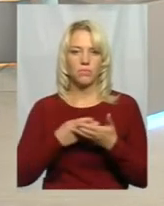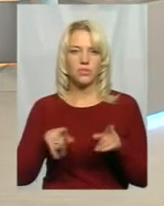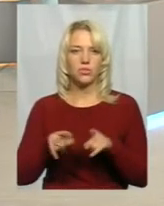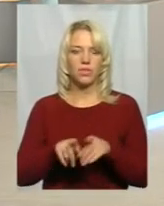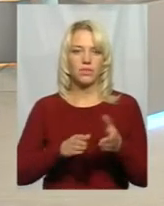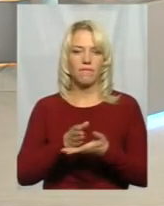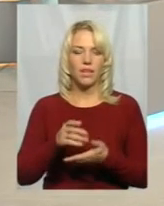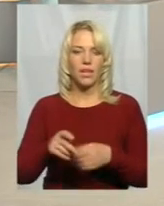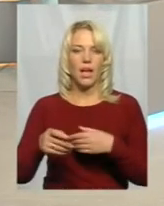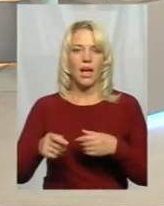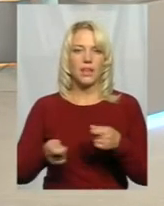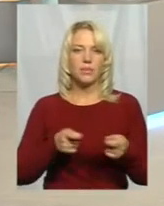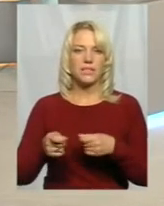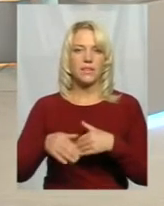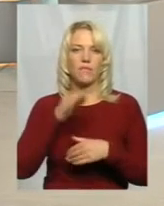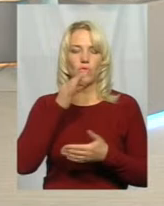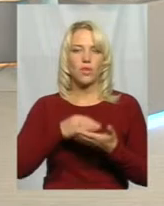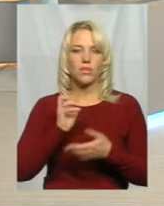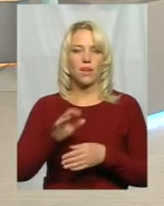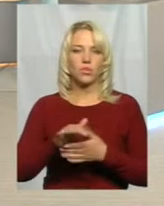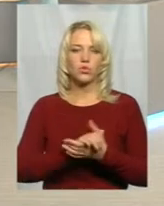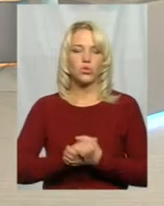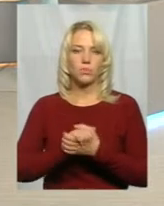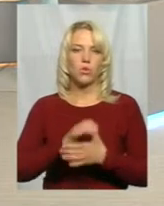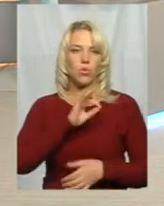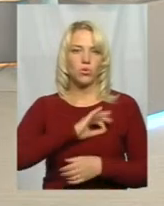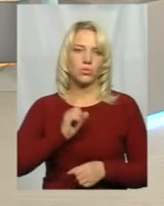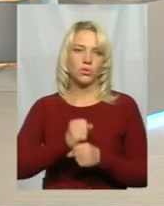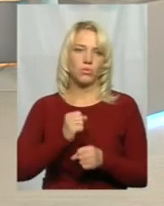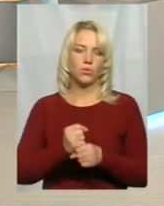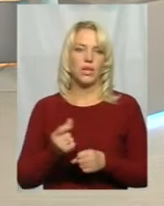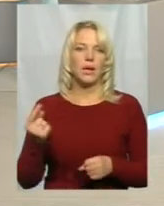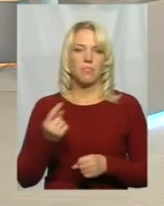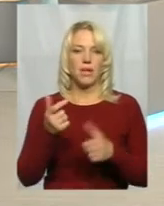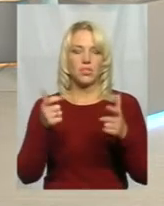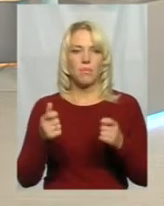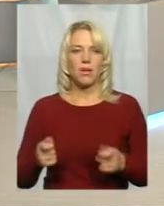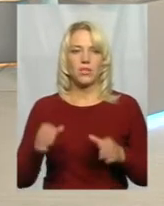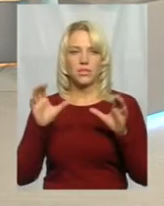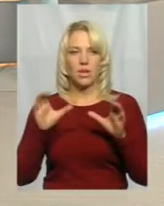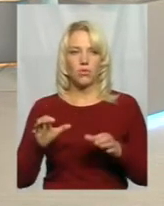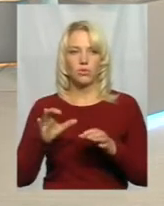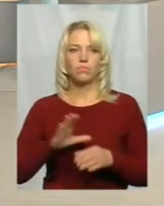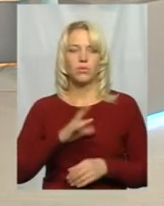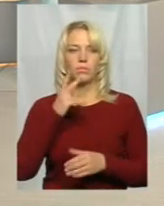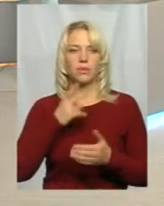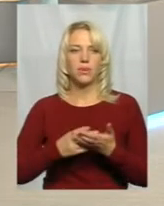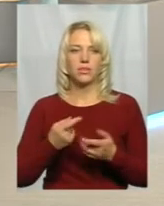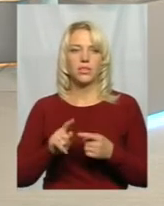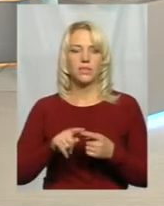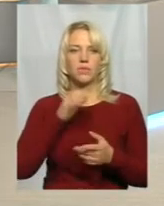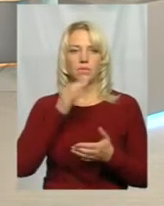адміністративної відповідальності, як суспільно корисні роботи. Першим пакетом законів було передбачено ця